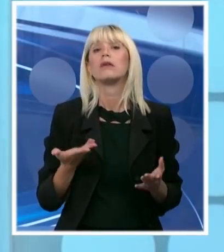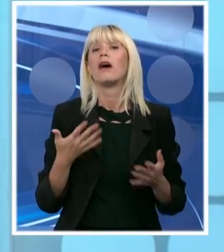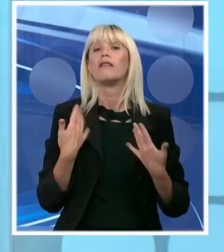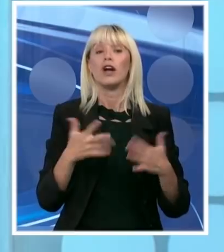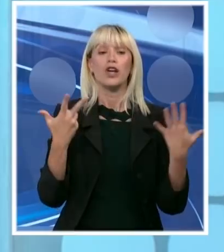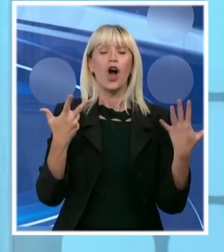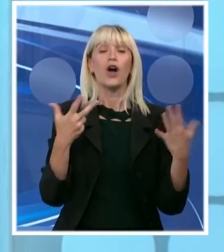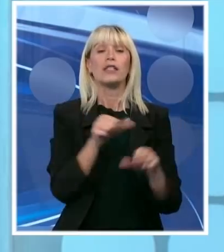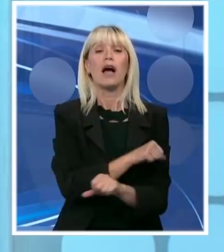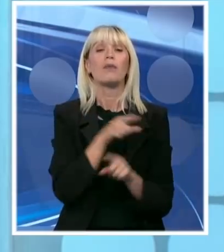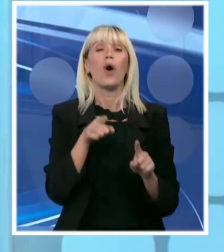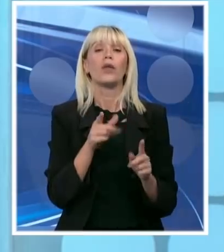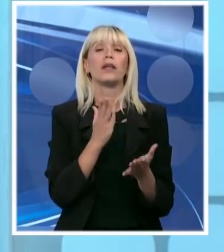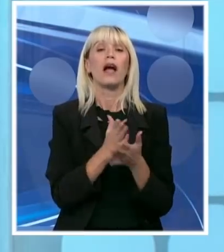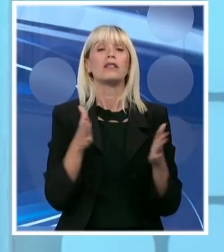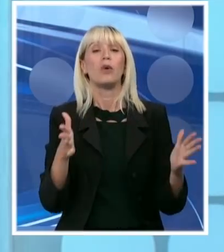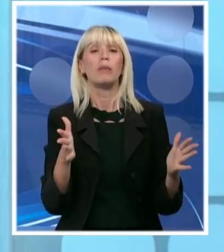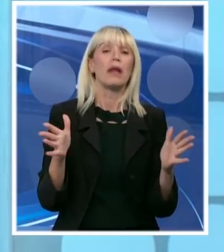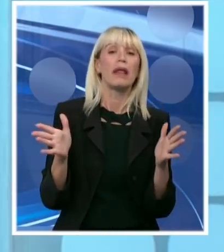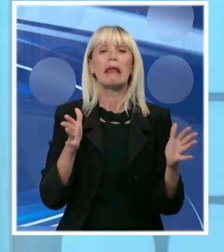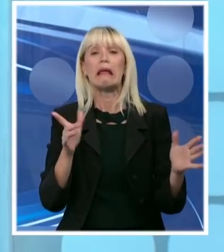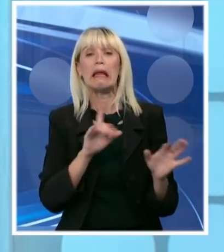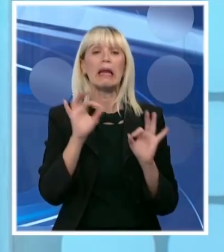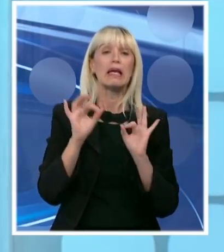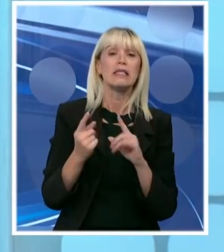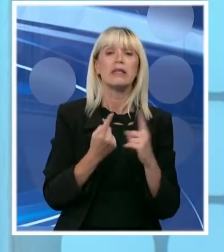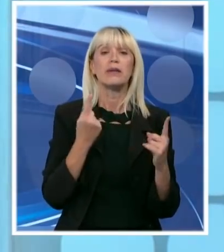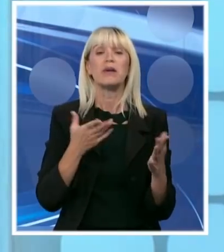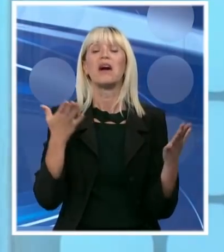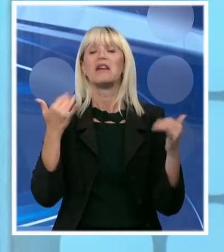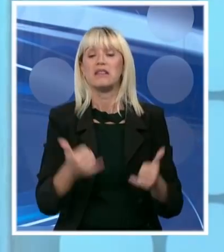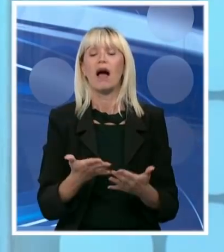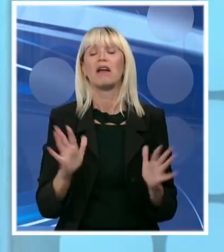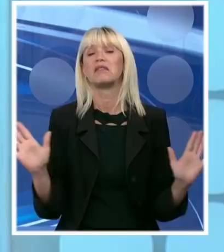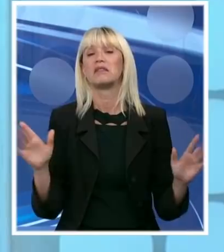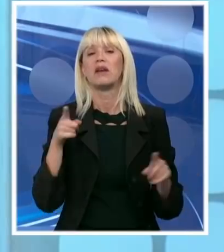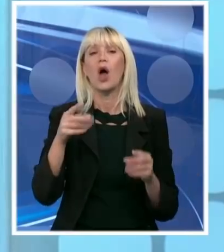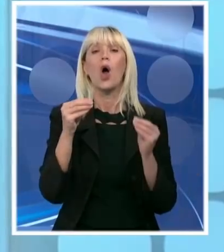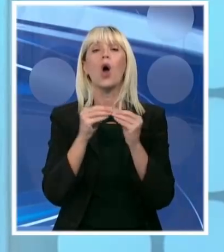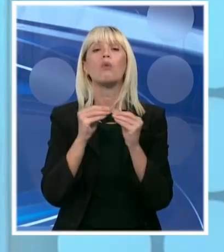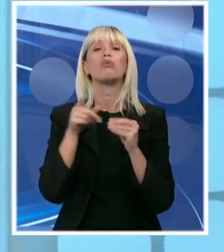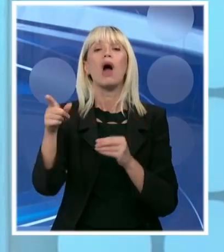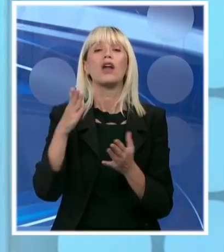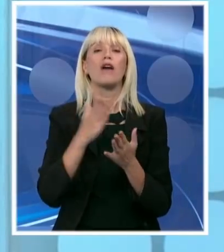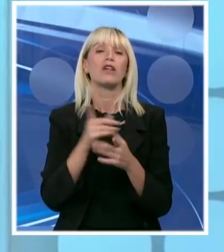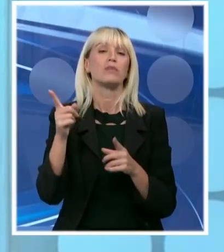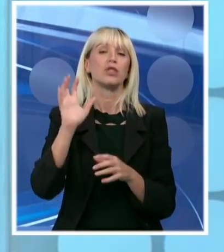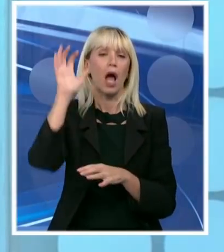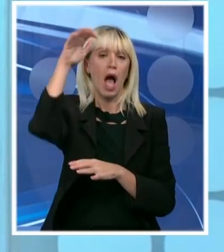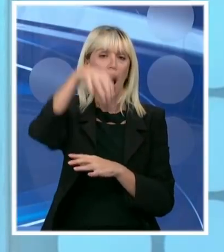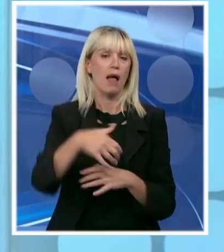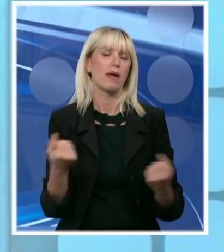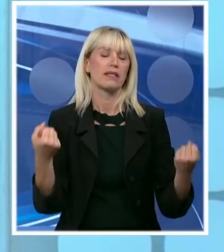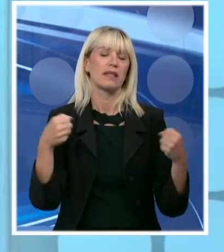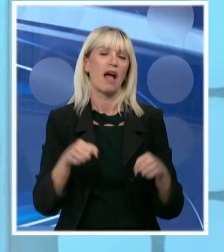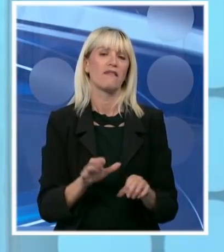će nam taj manevarski prostor, pravi će nam u Bujanovcu jedinstvenu albansku vlast protiv Srba.